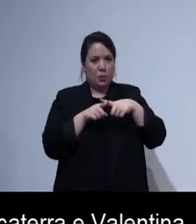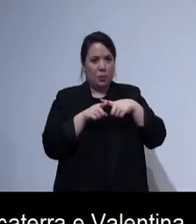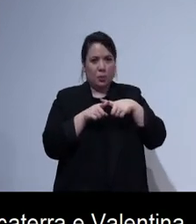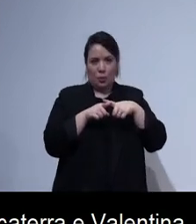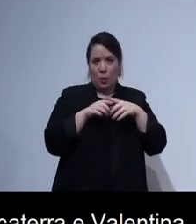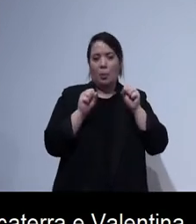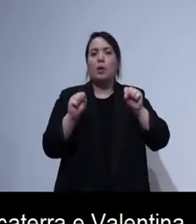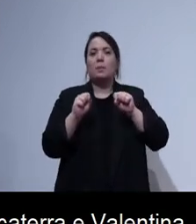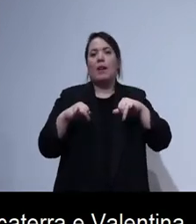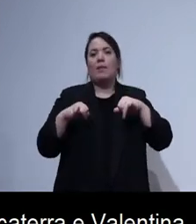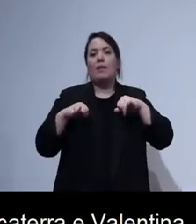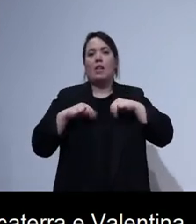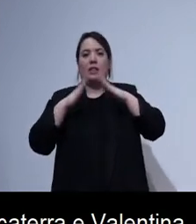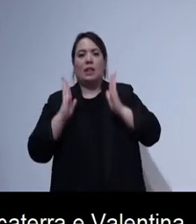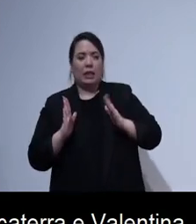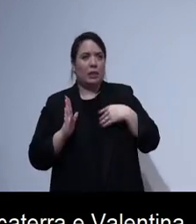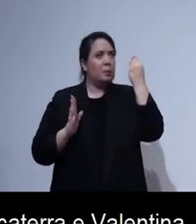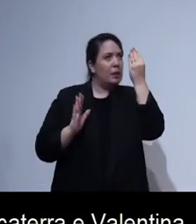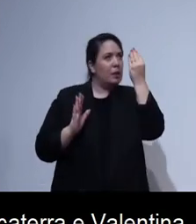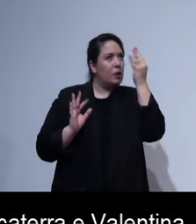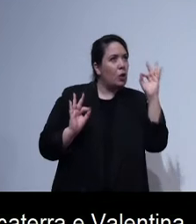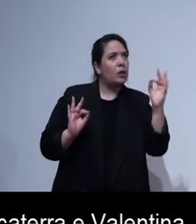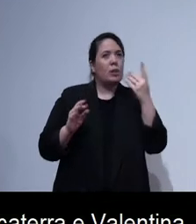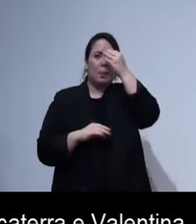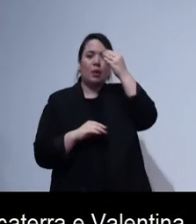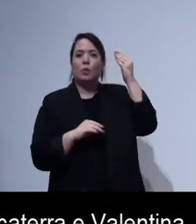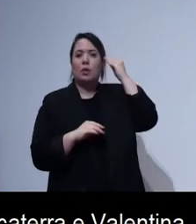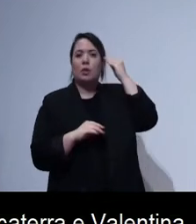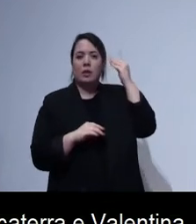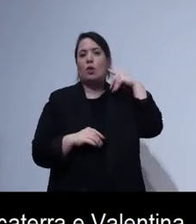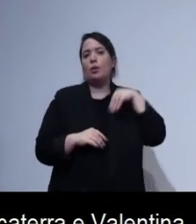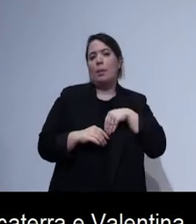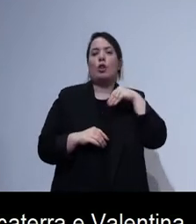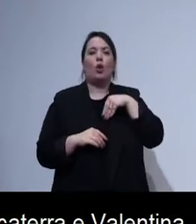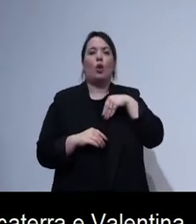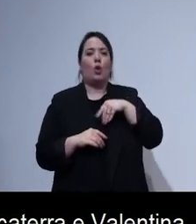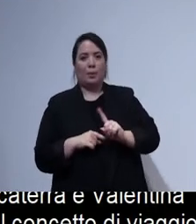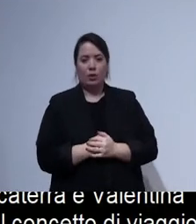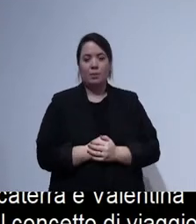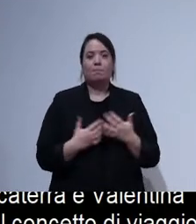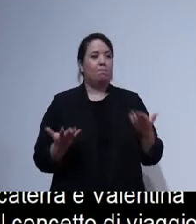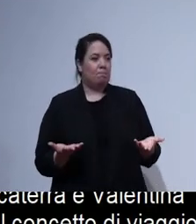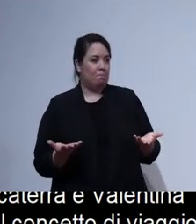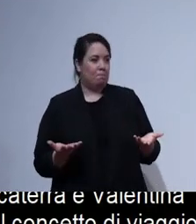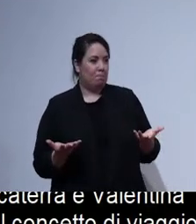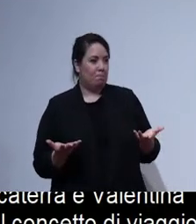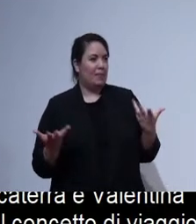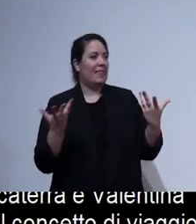tra aspettative e pregiudizi, consapevoli e non. Abbiamo parlato tra noi ragazzi del